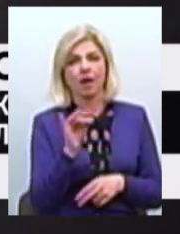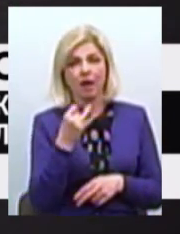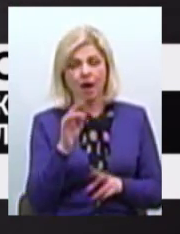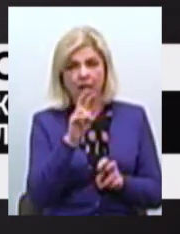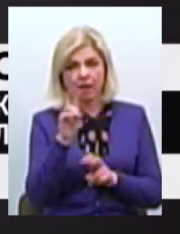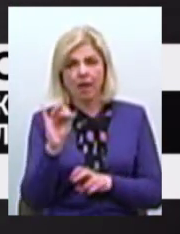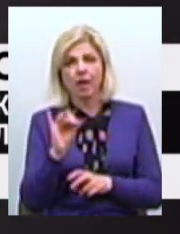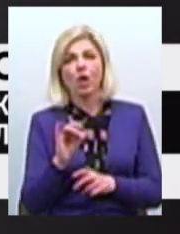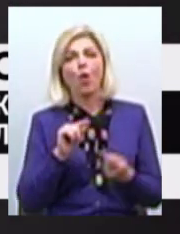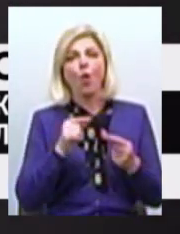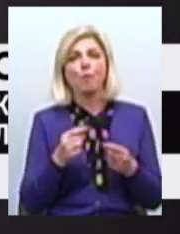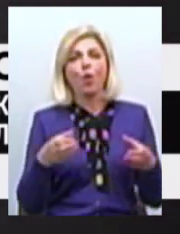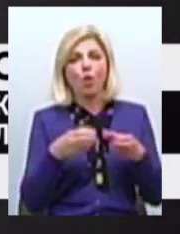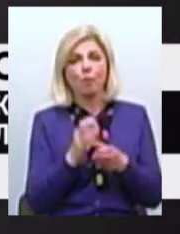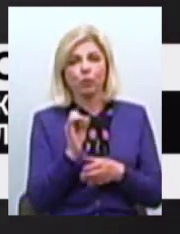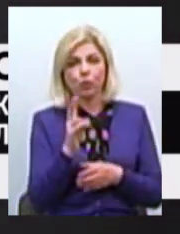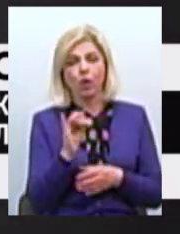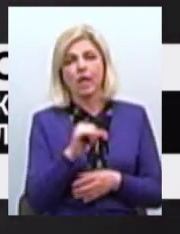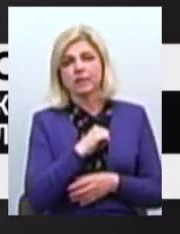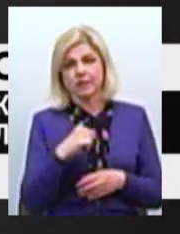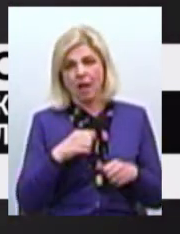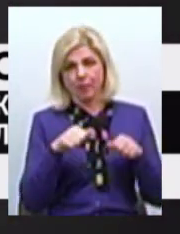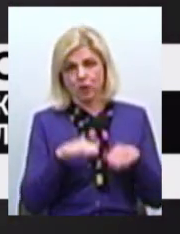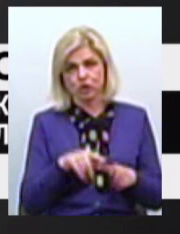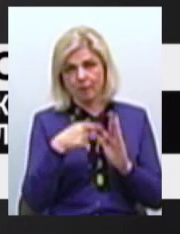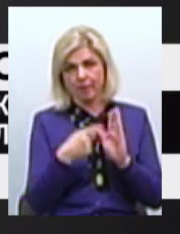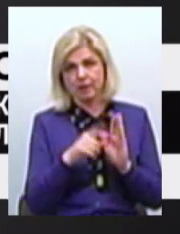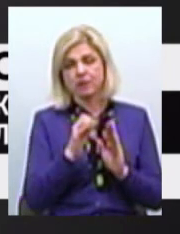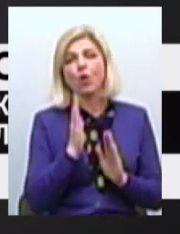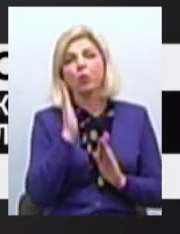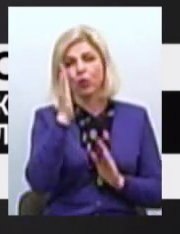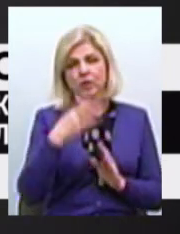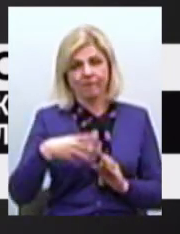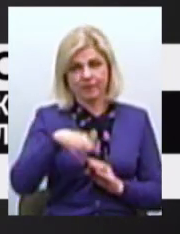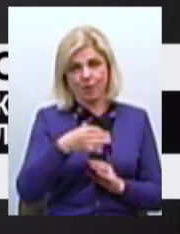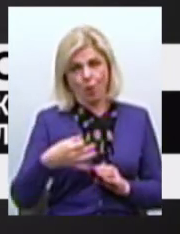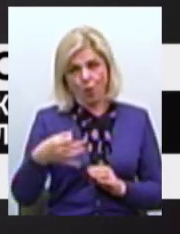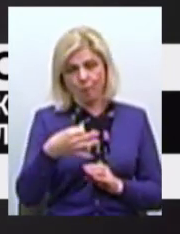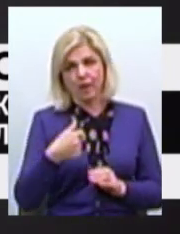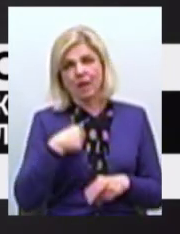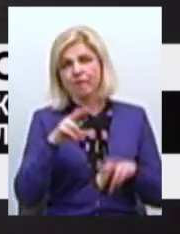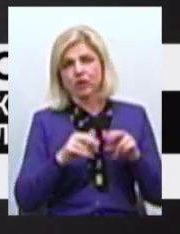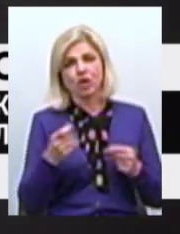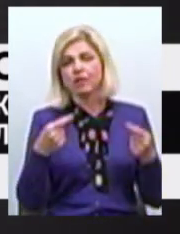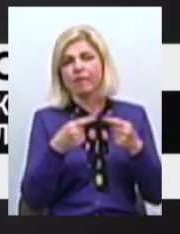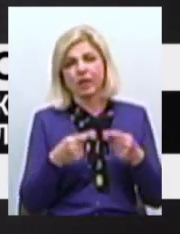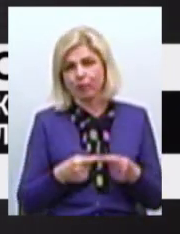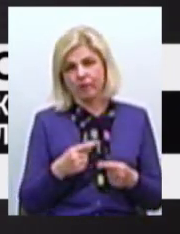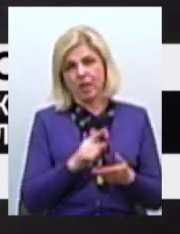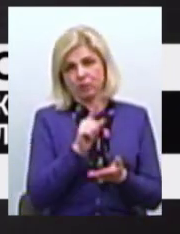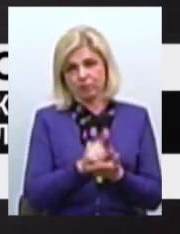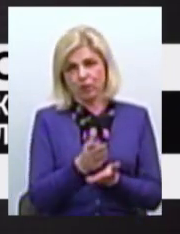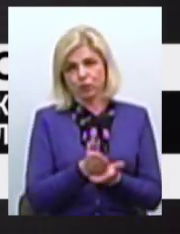представників ОПО-блоку І самі вирішують питання За майбутнє всієї області Тому я вважаю Що вона не відповідає Займеній посаді